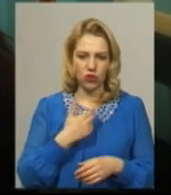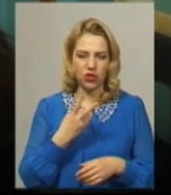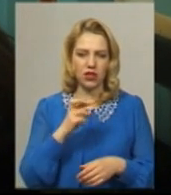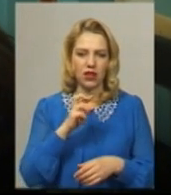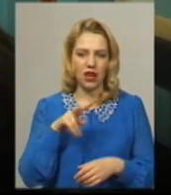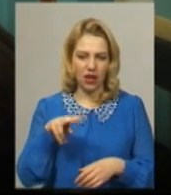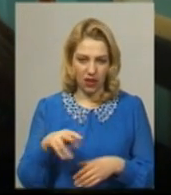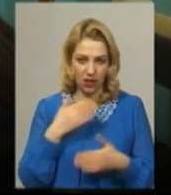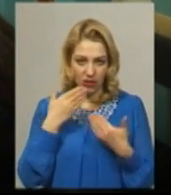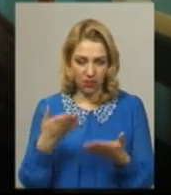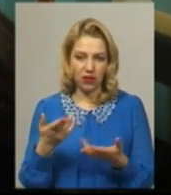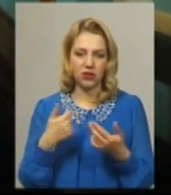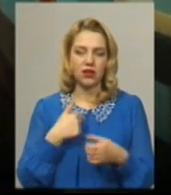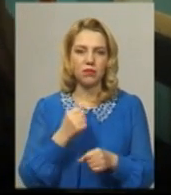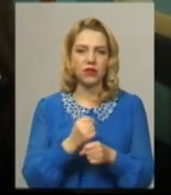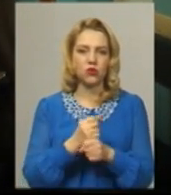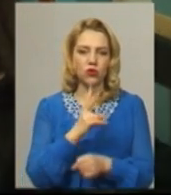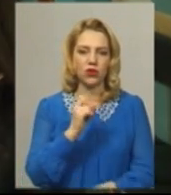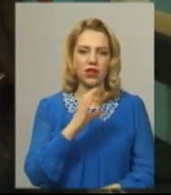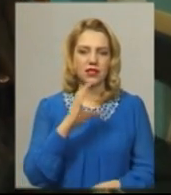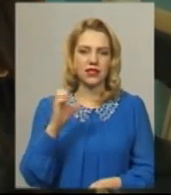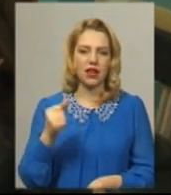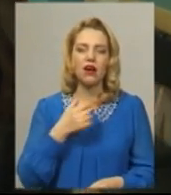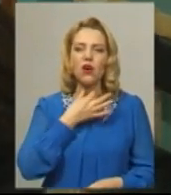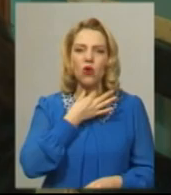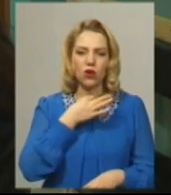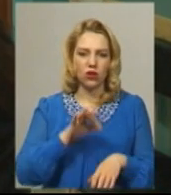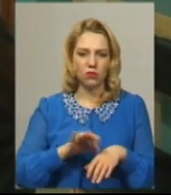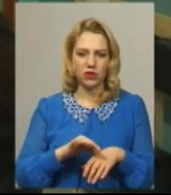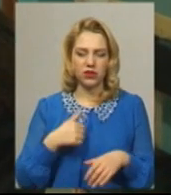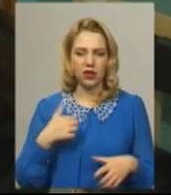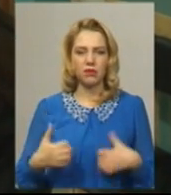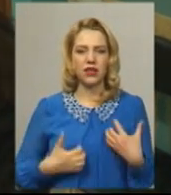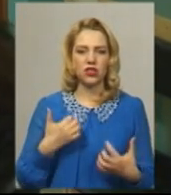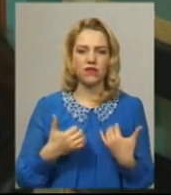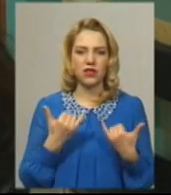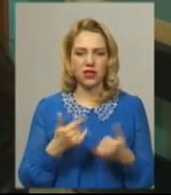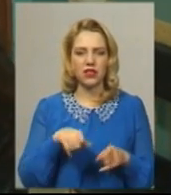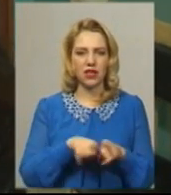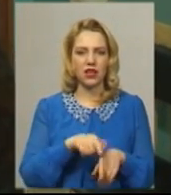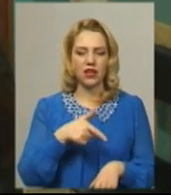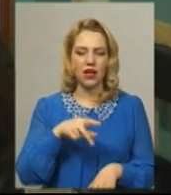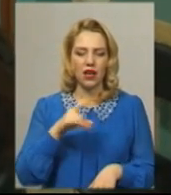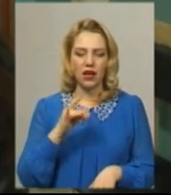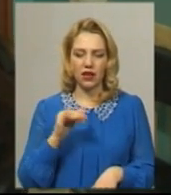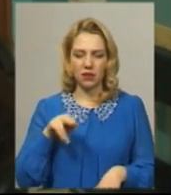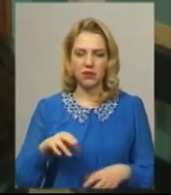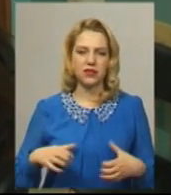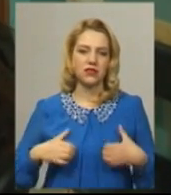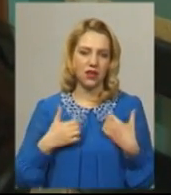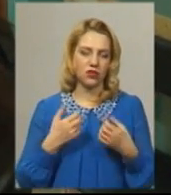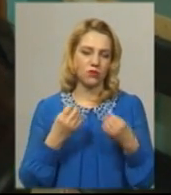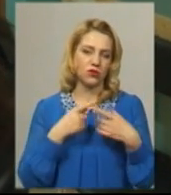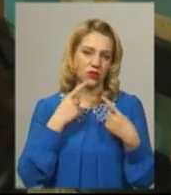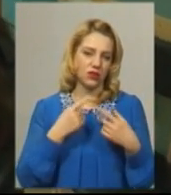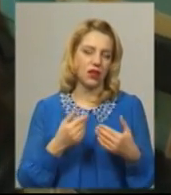на касі, і трохи горло болить, переживаю, це зараз такий греб, що дуже страшно. І просто сказала,